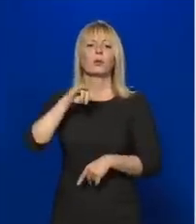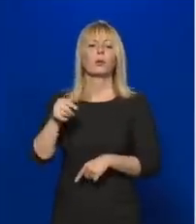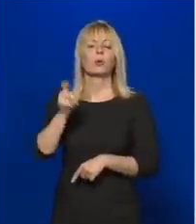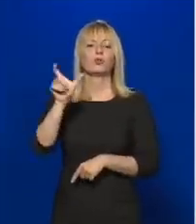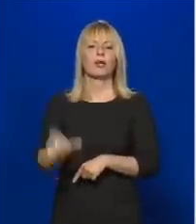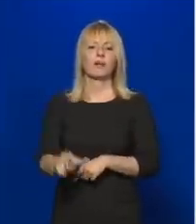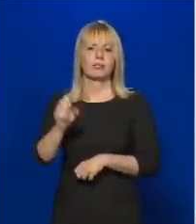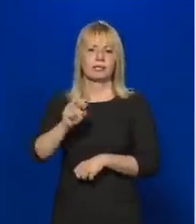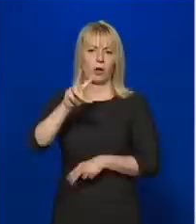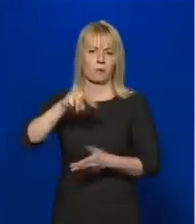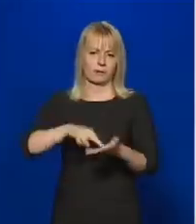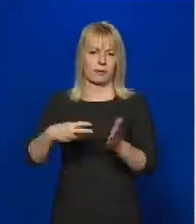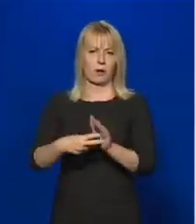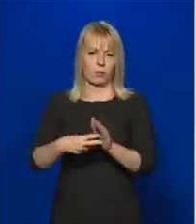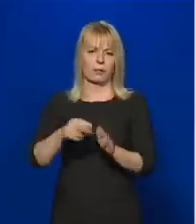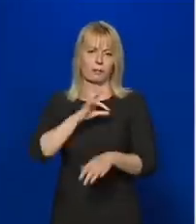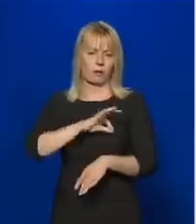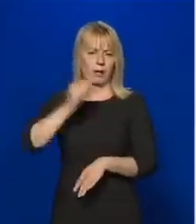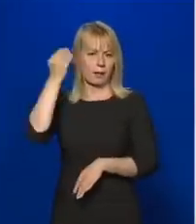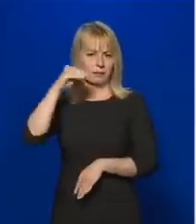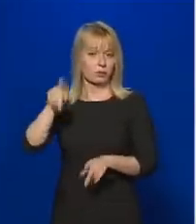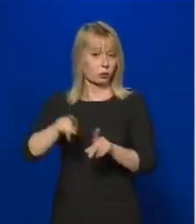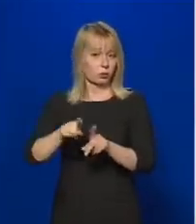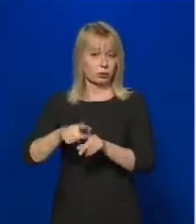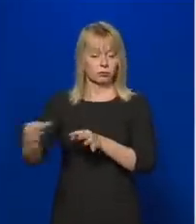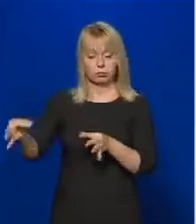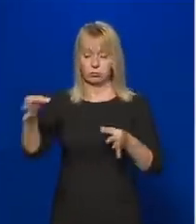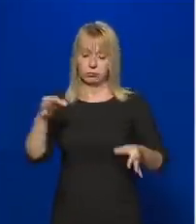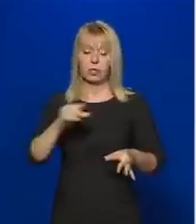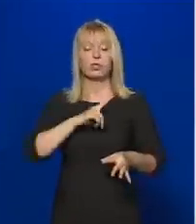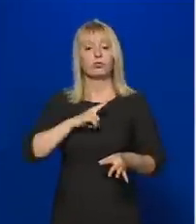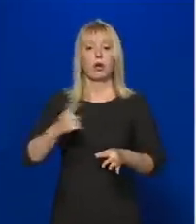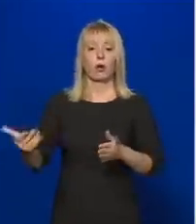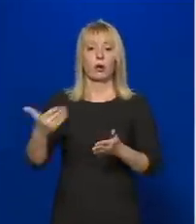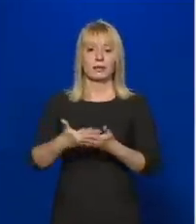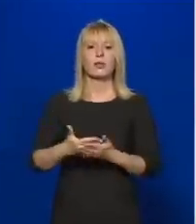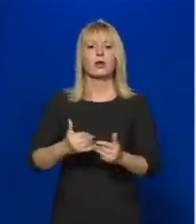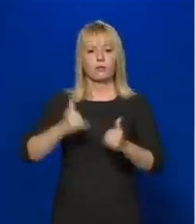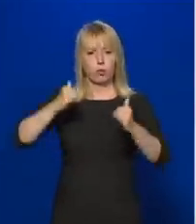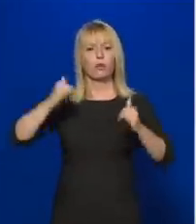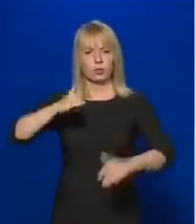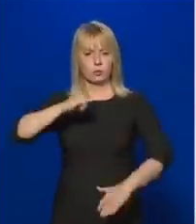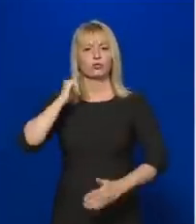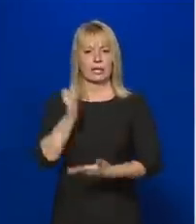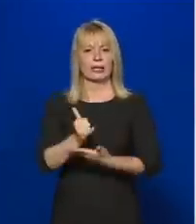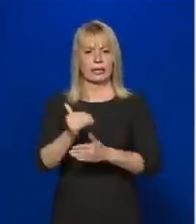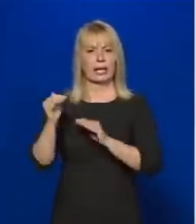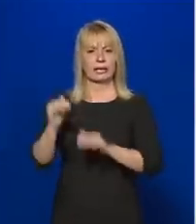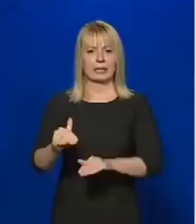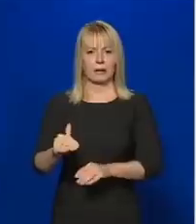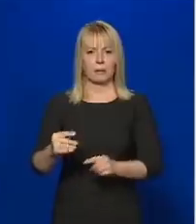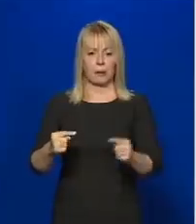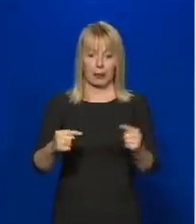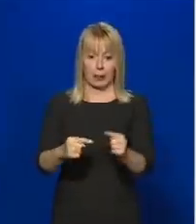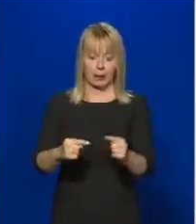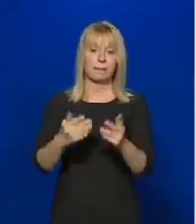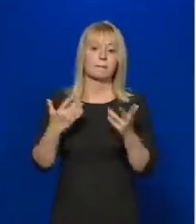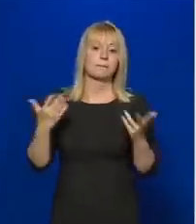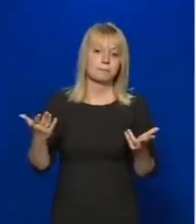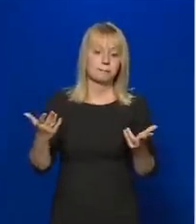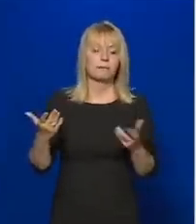13. keleti polgármester úr csak annyit között, hogy fokozatosan igen, tehát hogy támogatja a nyitást.